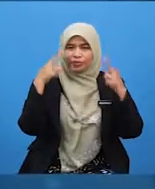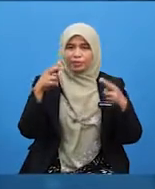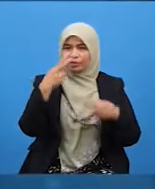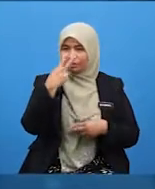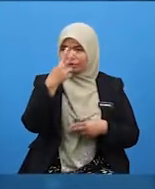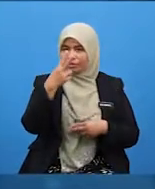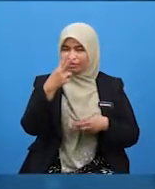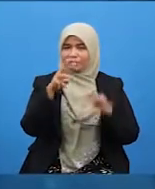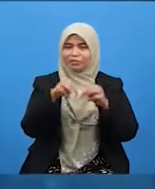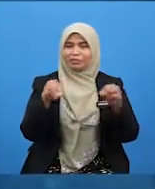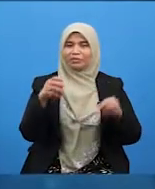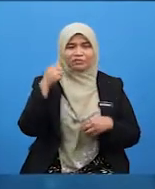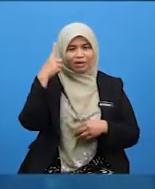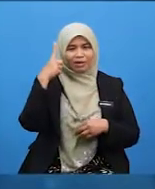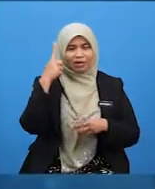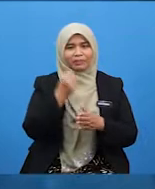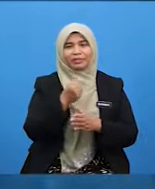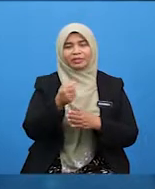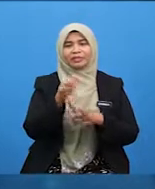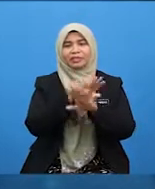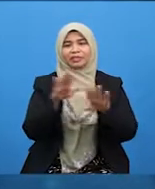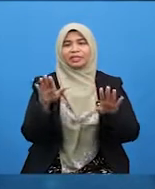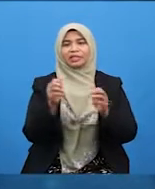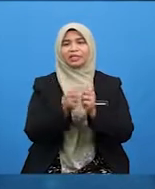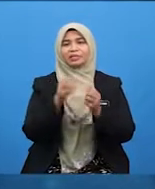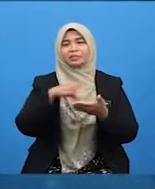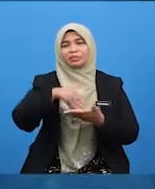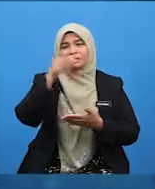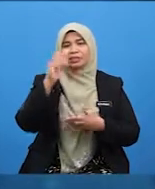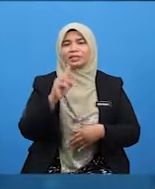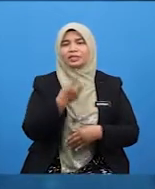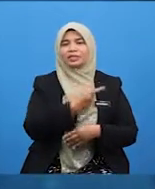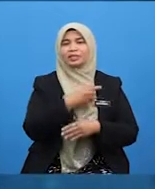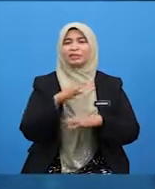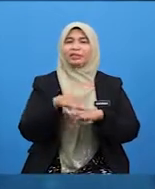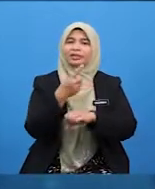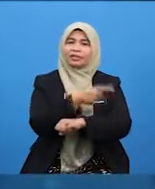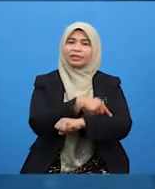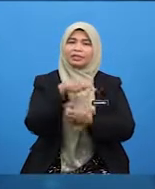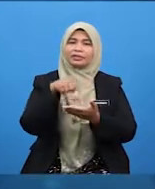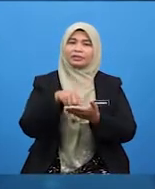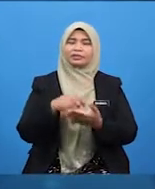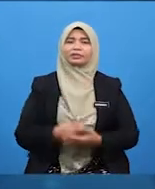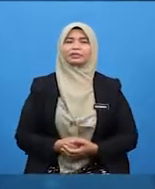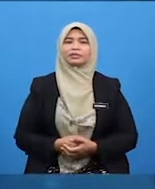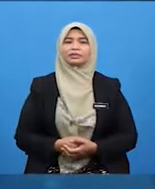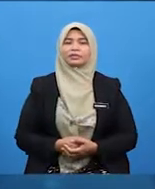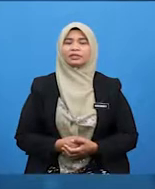murid-murid faham atau tidak dengan pembelajaran kita pada hari ini.